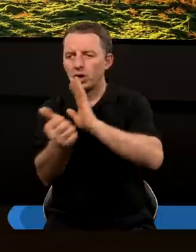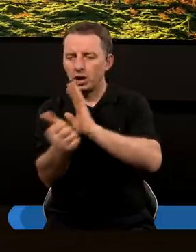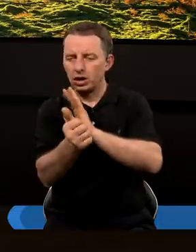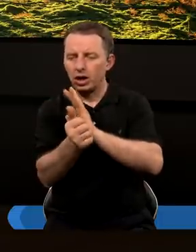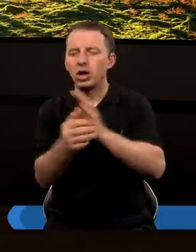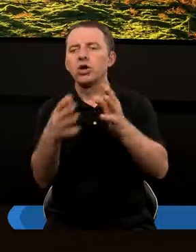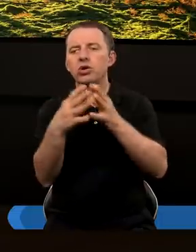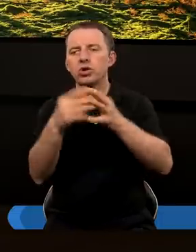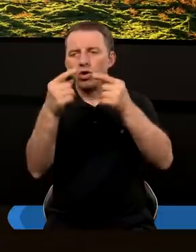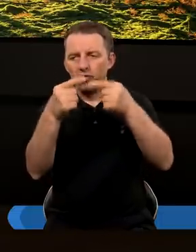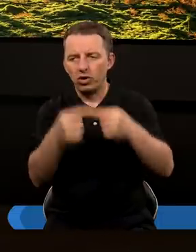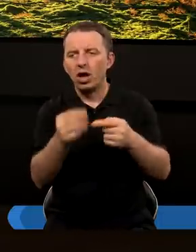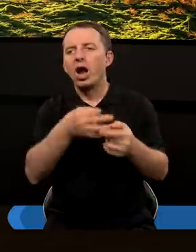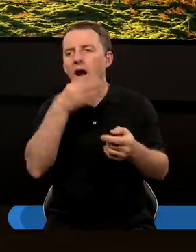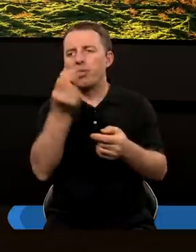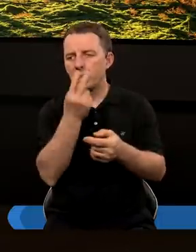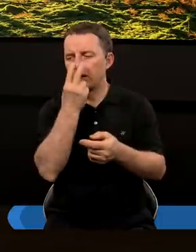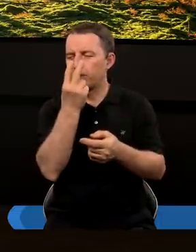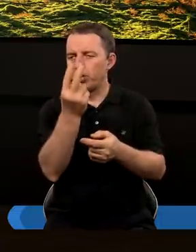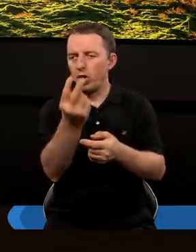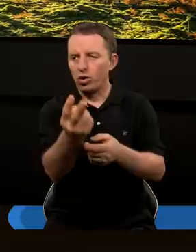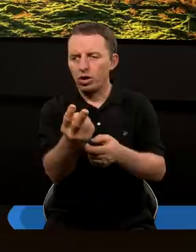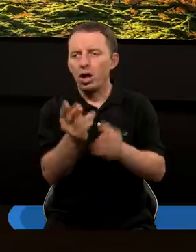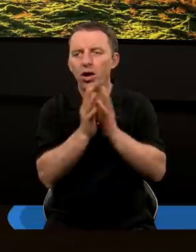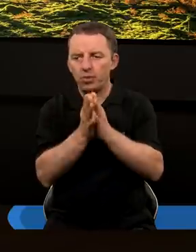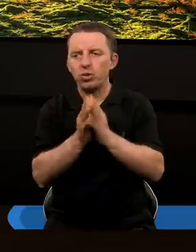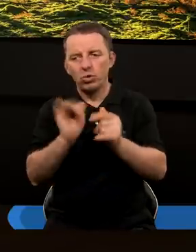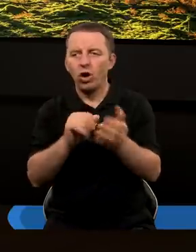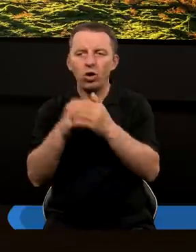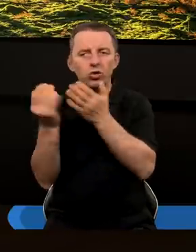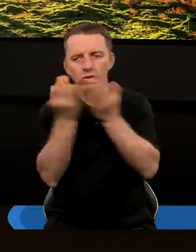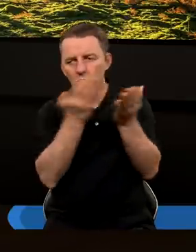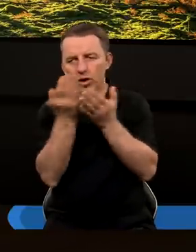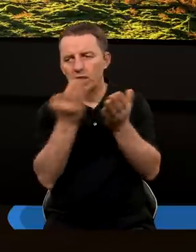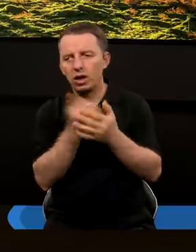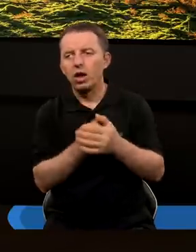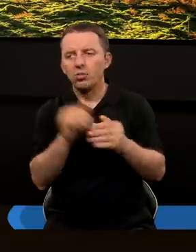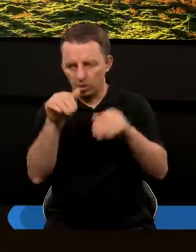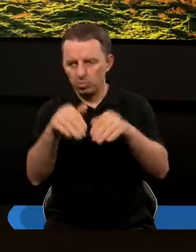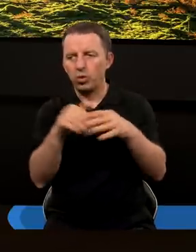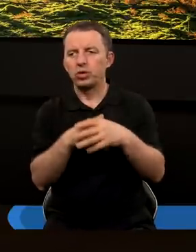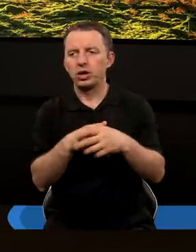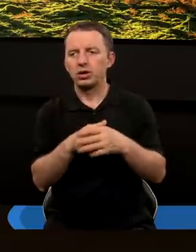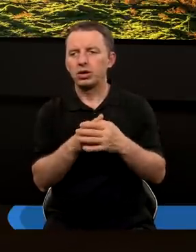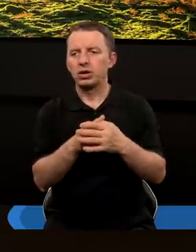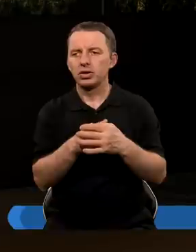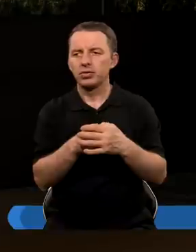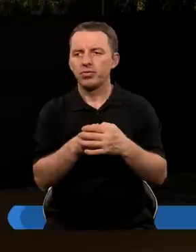wiersz, który nam pozwoli na to jeszcze lepiej spojrzeć. Proszę bardzo może o odczytanie. Leszku, jeśli możesz.